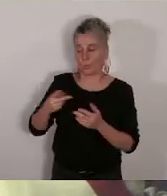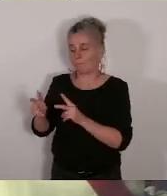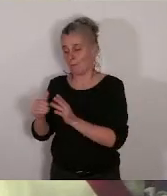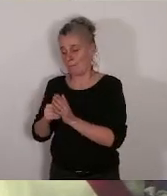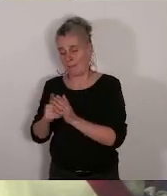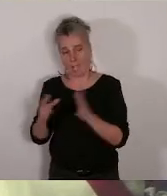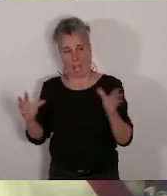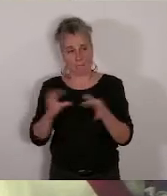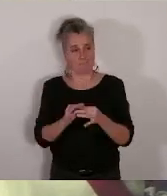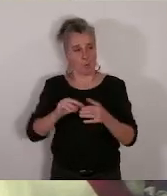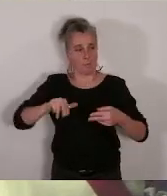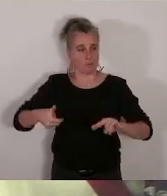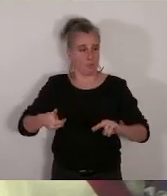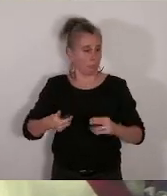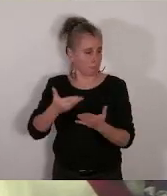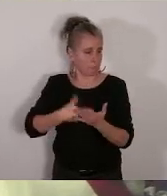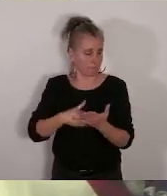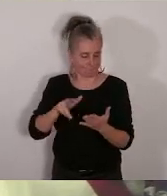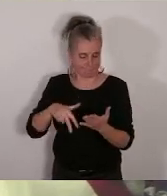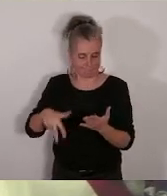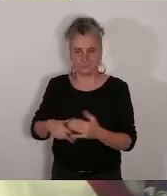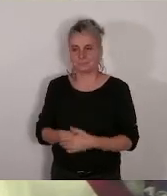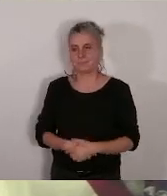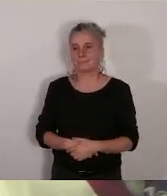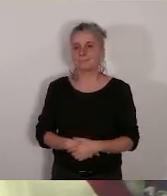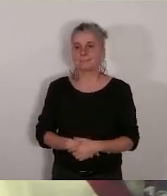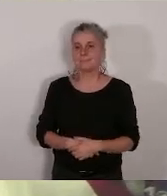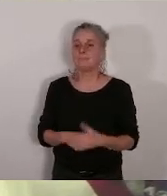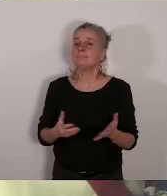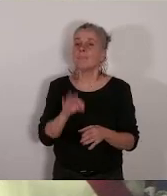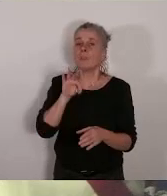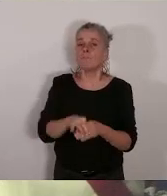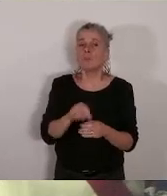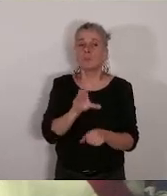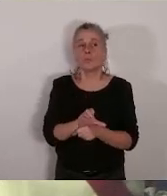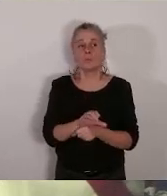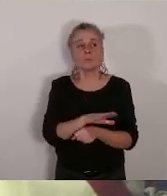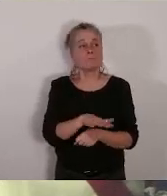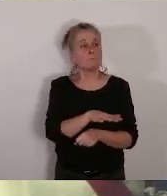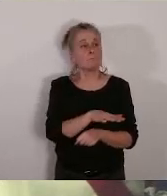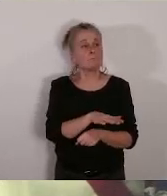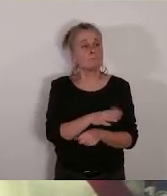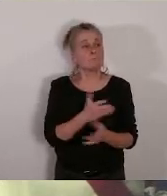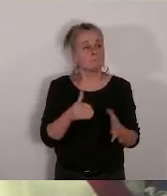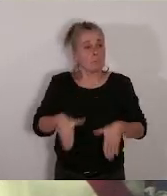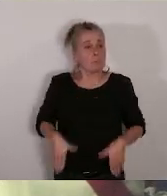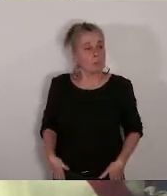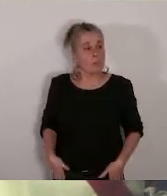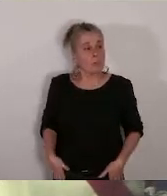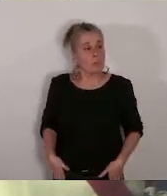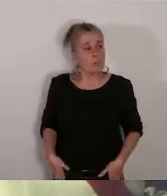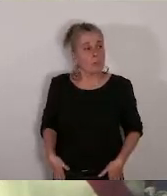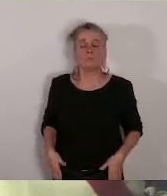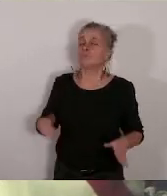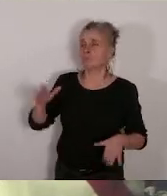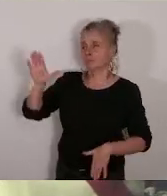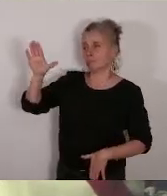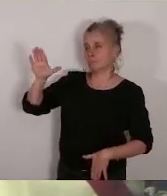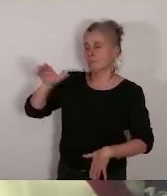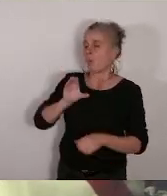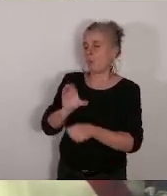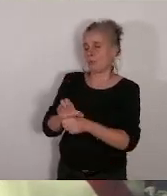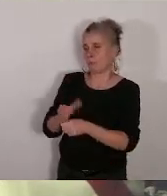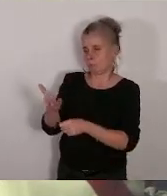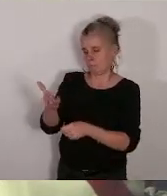je le mets au voie y a-t-il des votes contre des abstentions je voterai contre ce